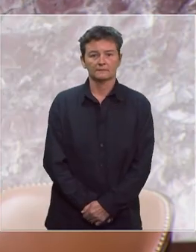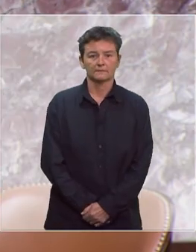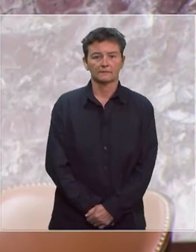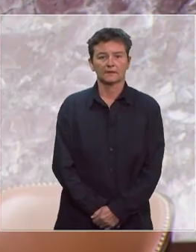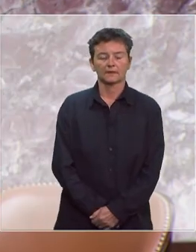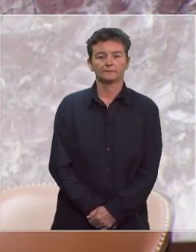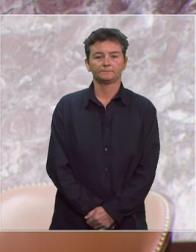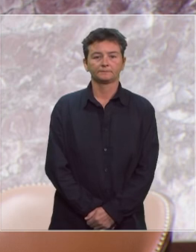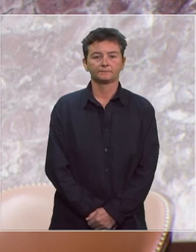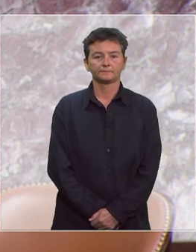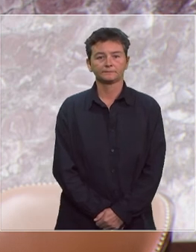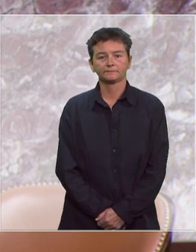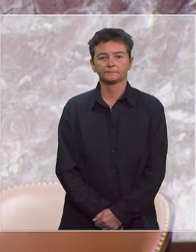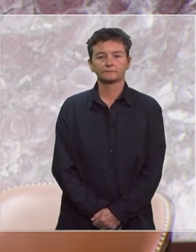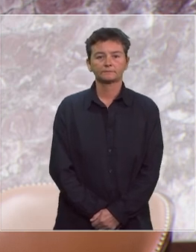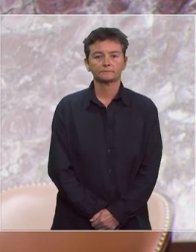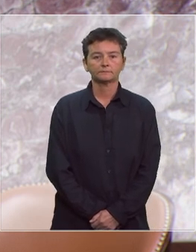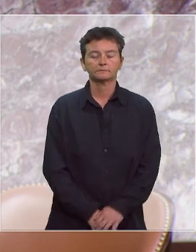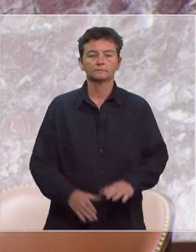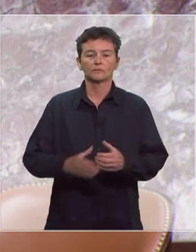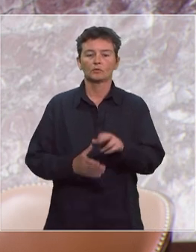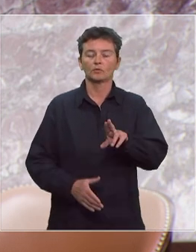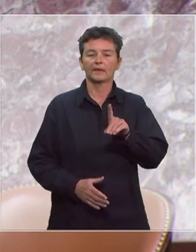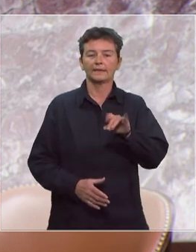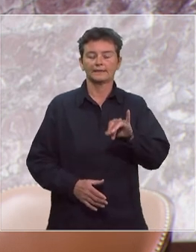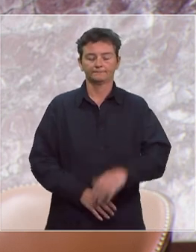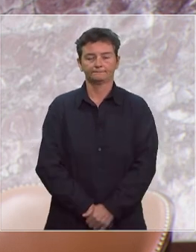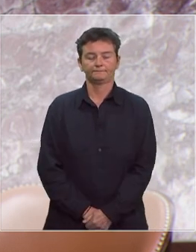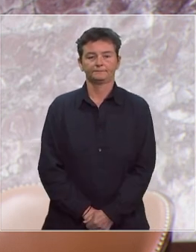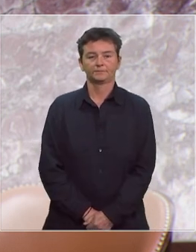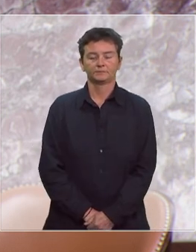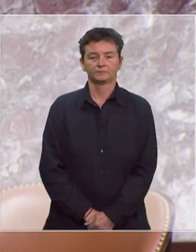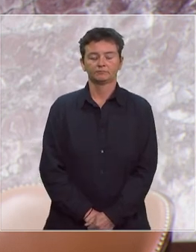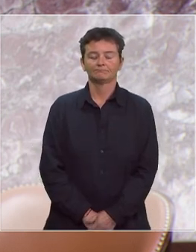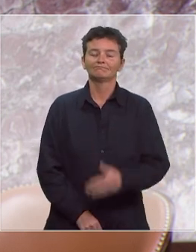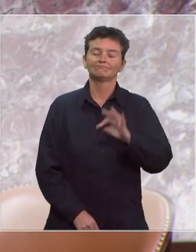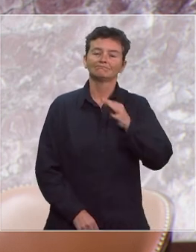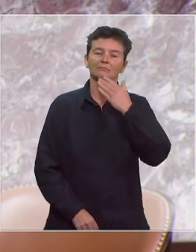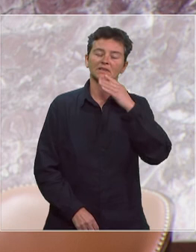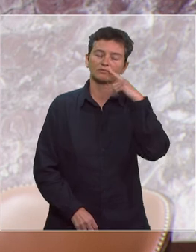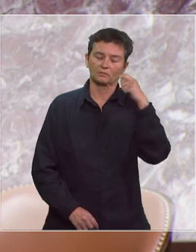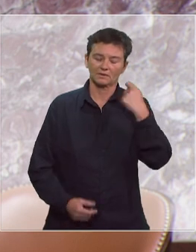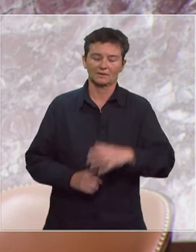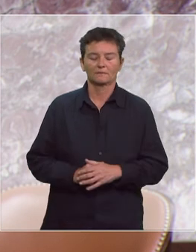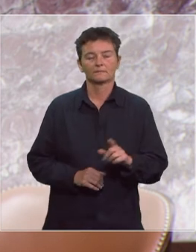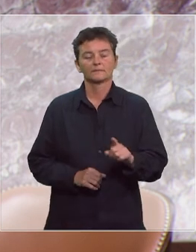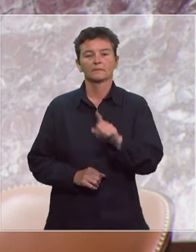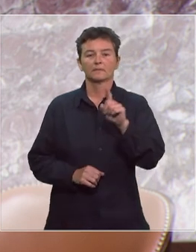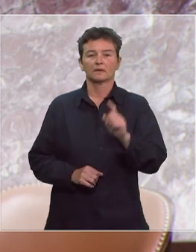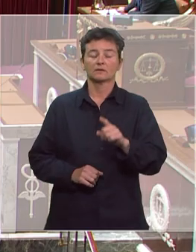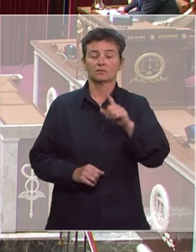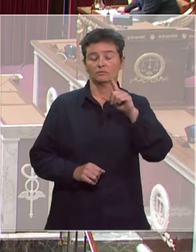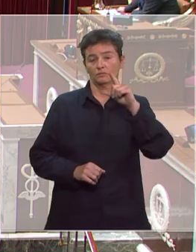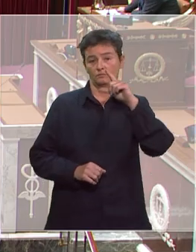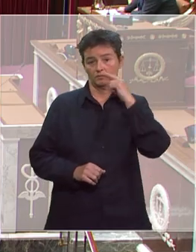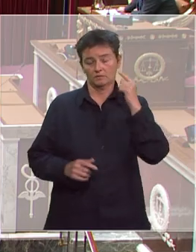est à madame Béatrice Descamps pour le groupe UDI Agir et Indépendant Oui merci monsieur le président ma question s'adresse à